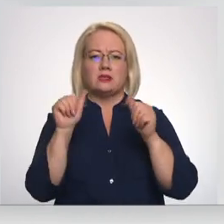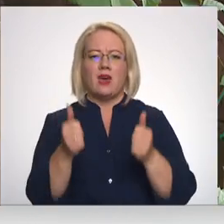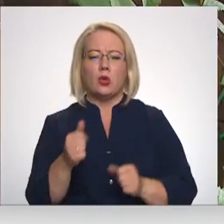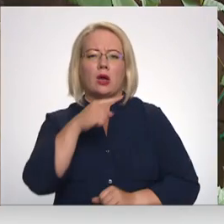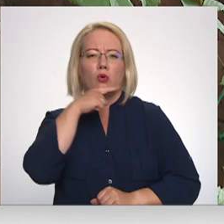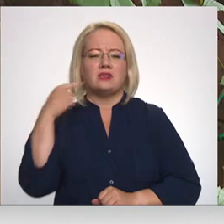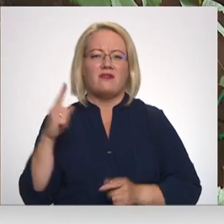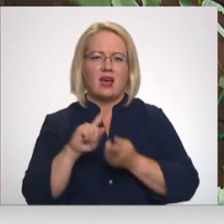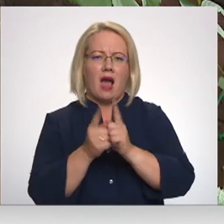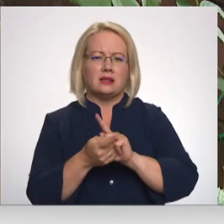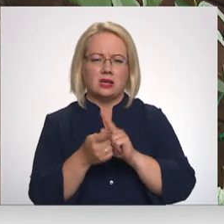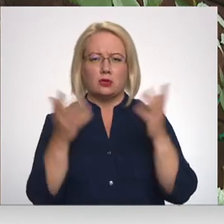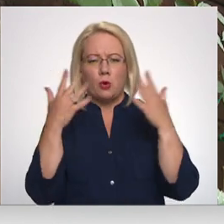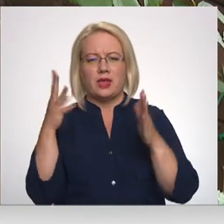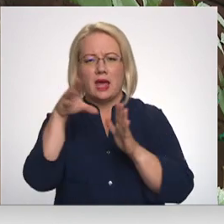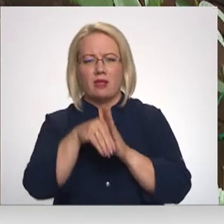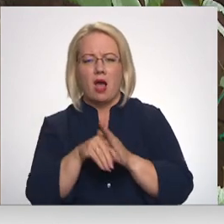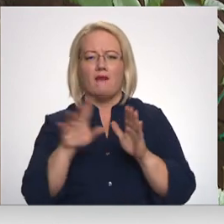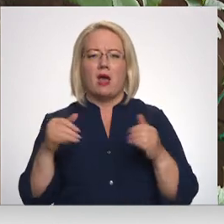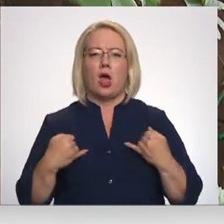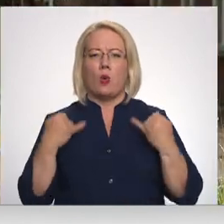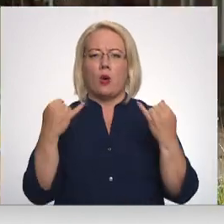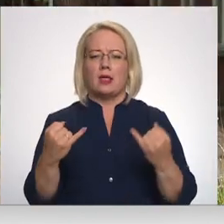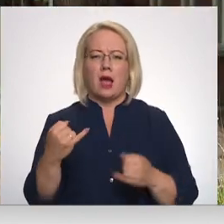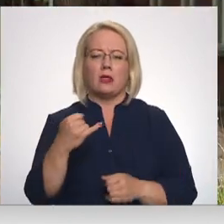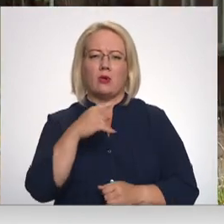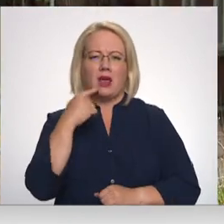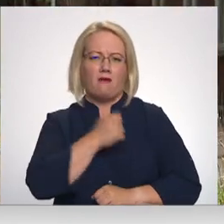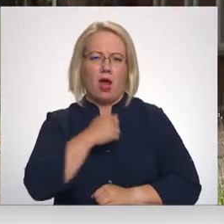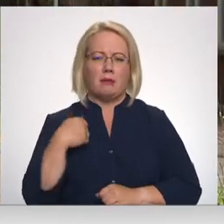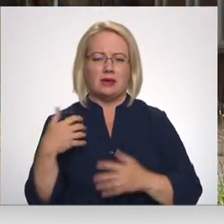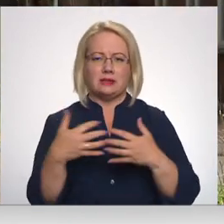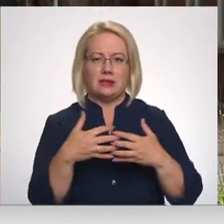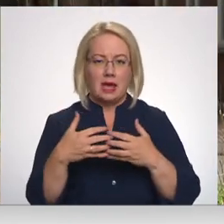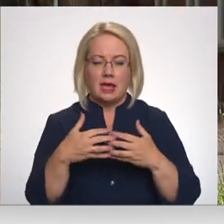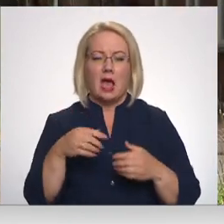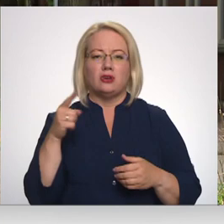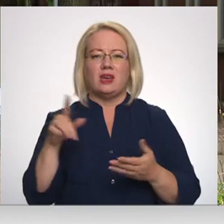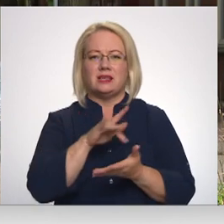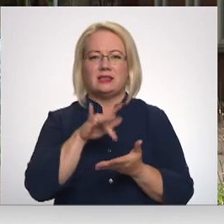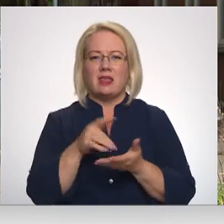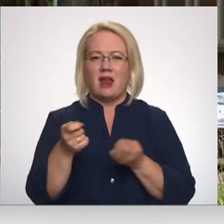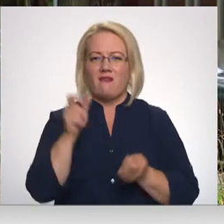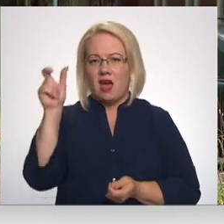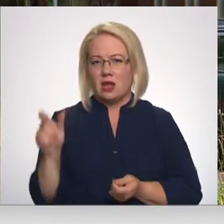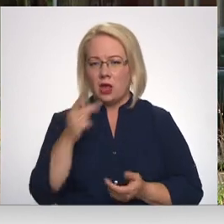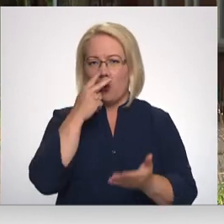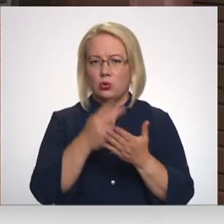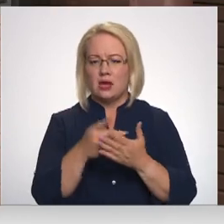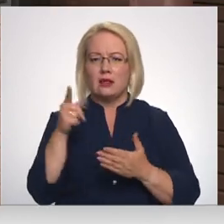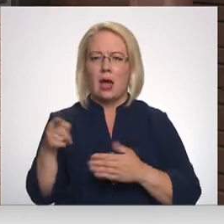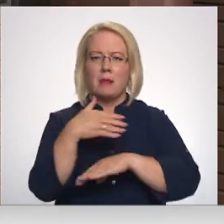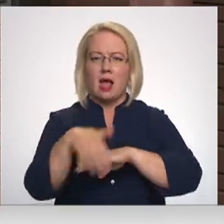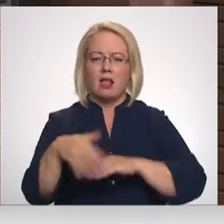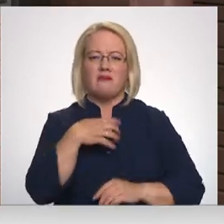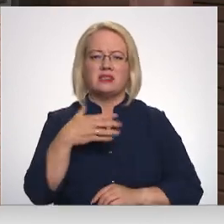ietvaros, vai lai godinātu kādas sarkanās armijas kaujas. Publiskās atmiņas centra vadītājs uzskata, ka šīm ielām jau sen bija jāpiešķirt citi